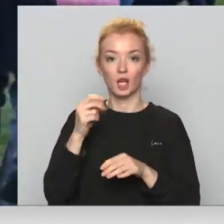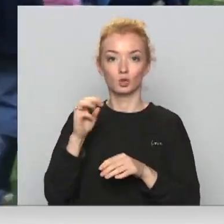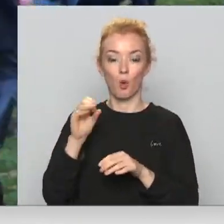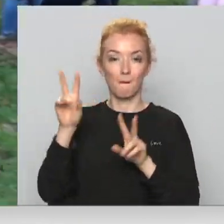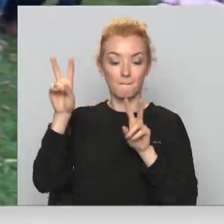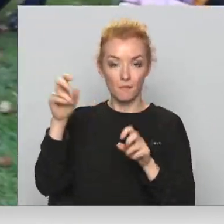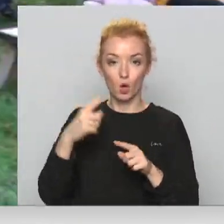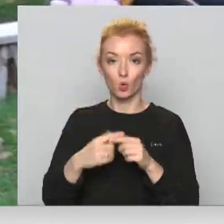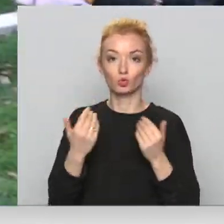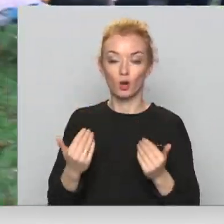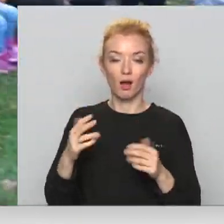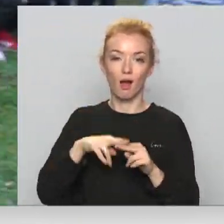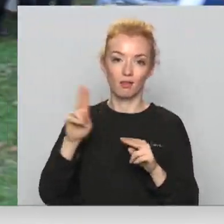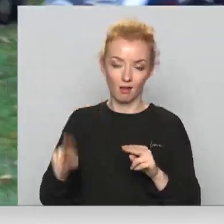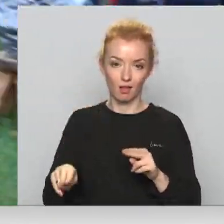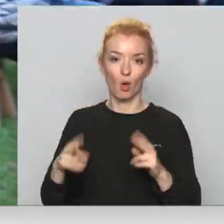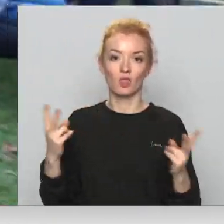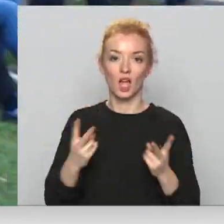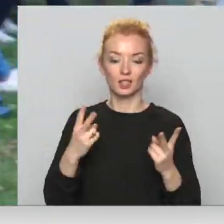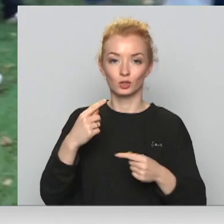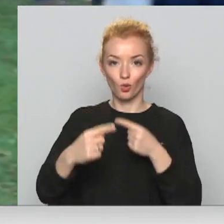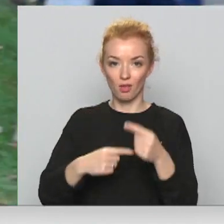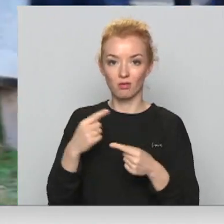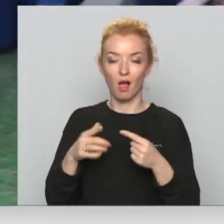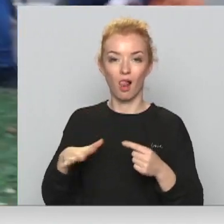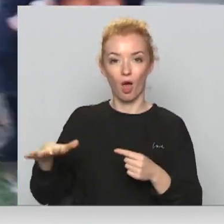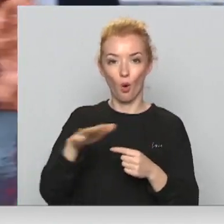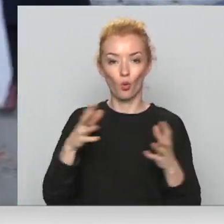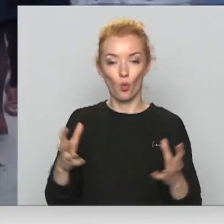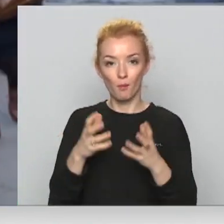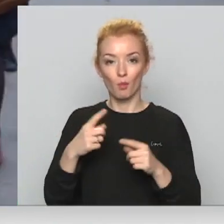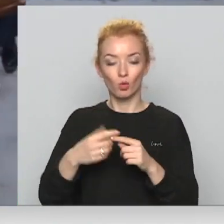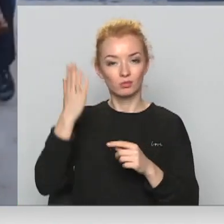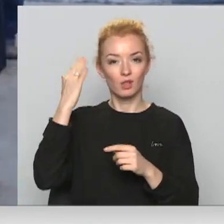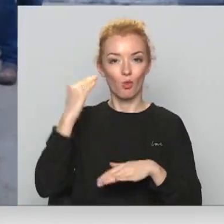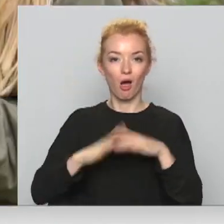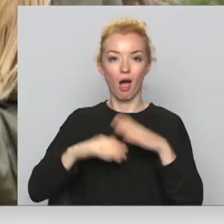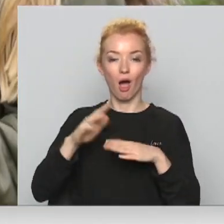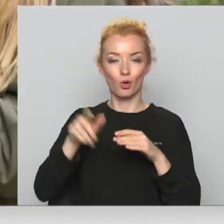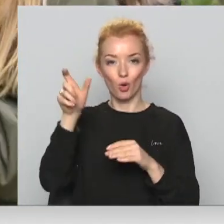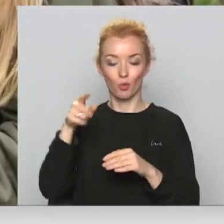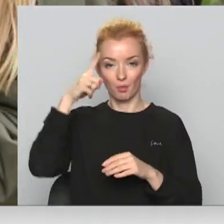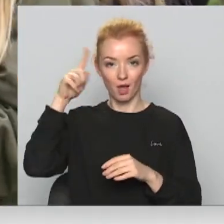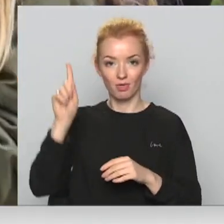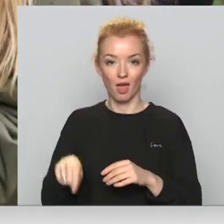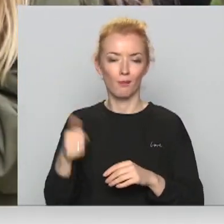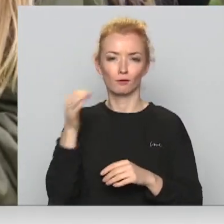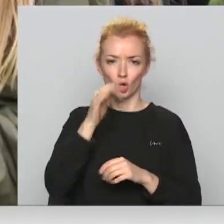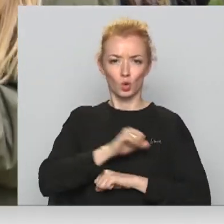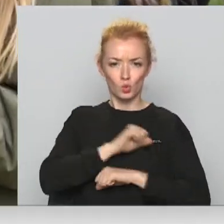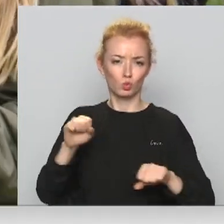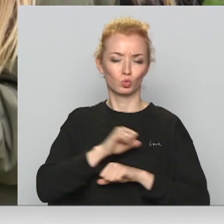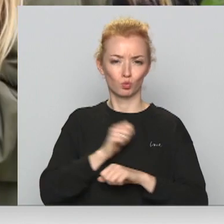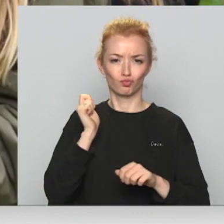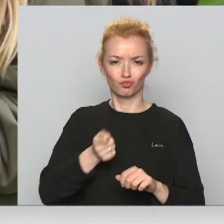Šogad vaļa ļauta abu valstu tradicionālās kultūras lauka kopējiem un seno ārodi pratējiem. Drošāk, drošāk. Sist